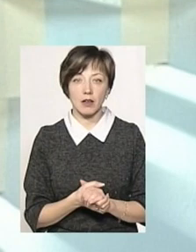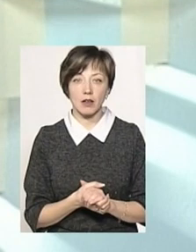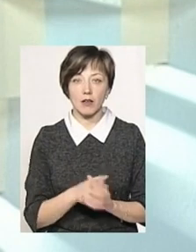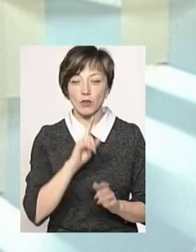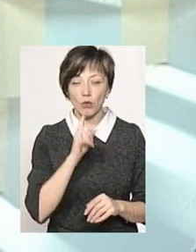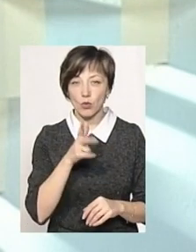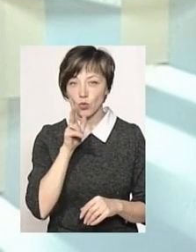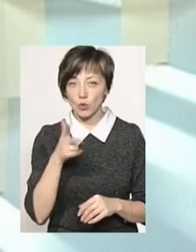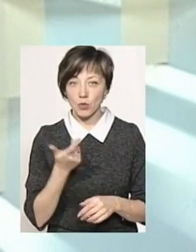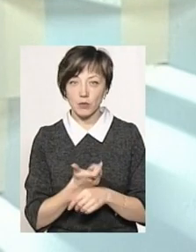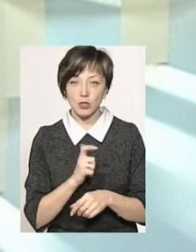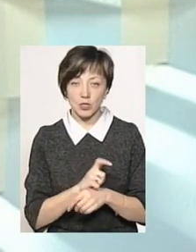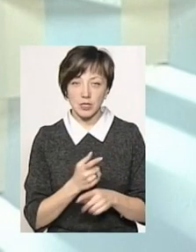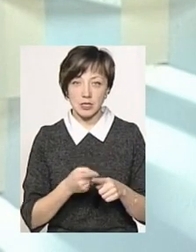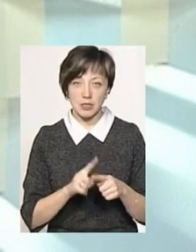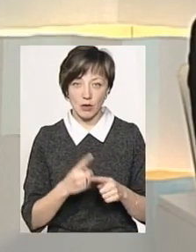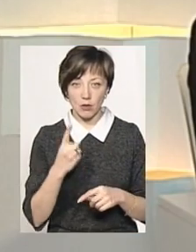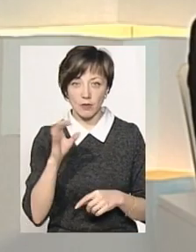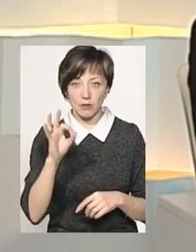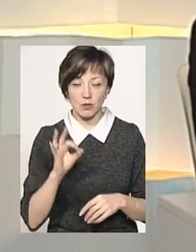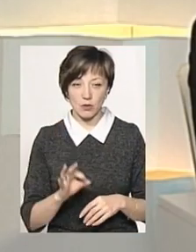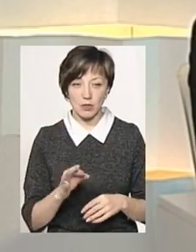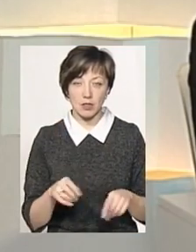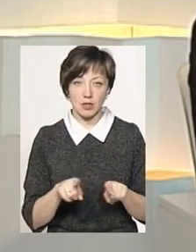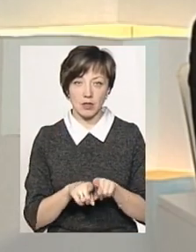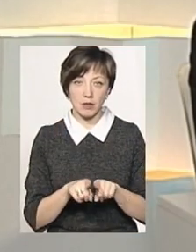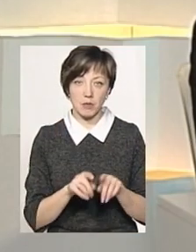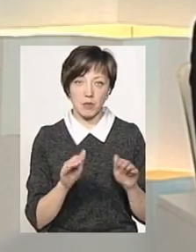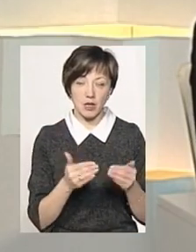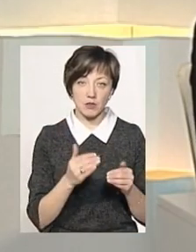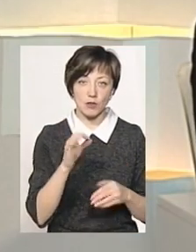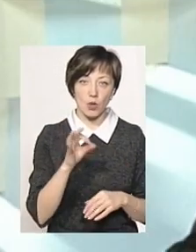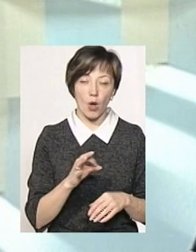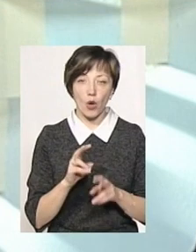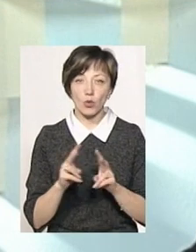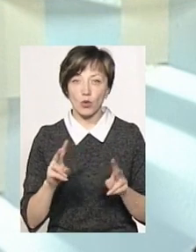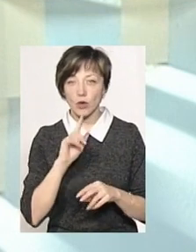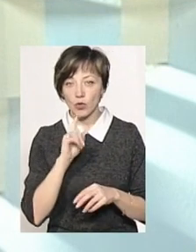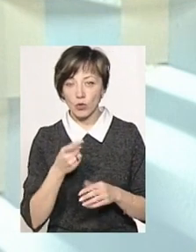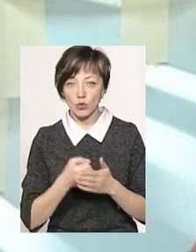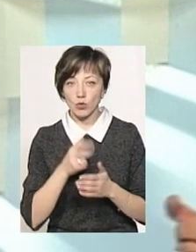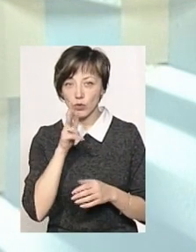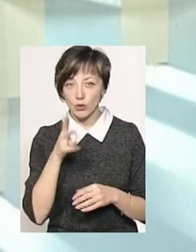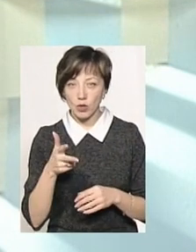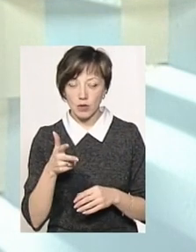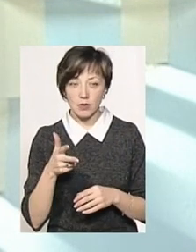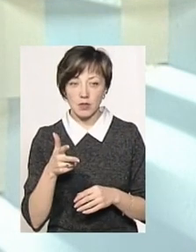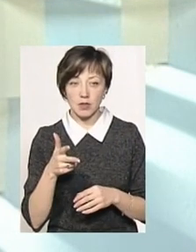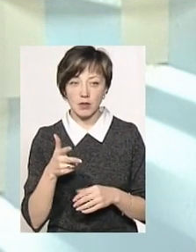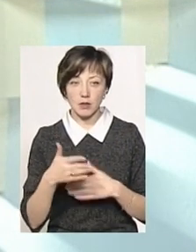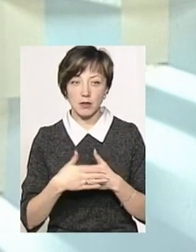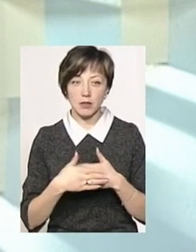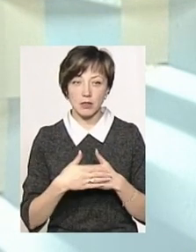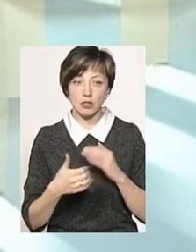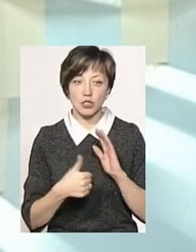року до трьох років і більше. Це менше одного відсотка. Таких набирається тих менше відсотка, а тих, яких від року до трьох років,